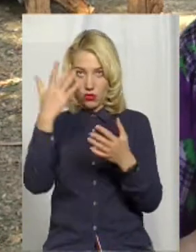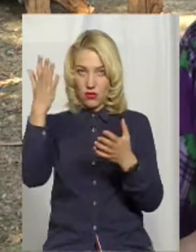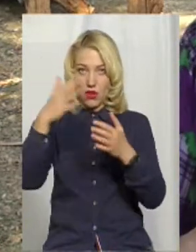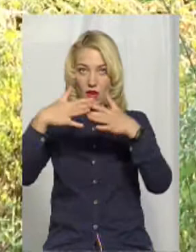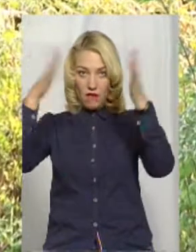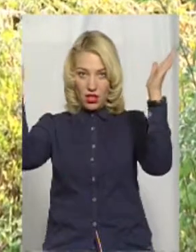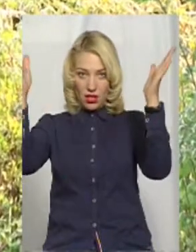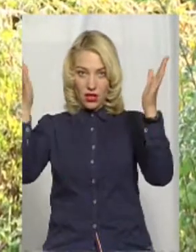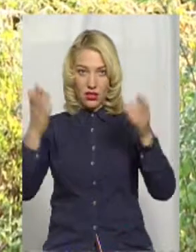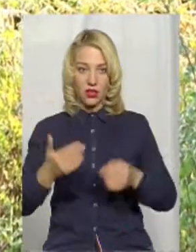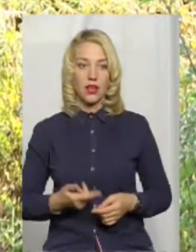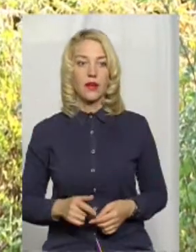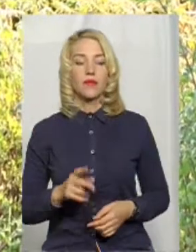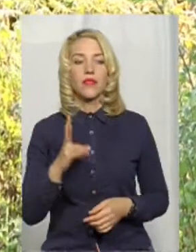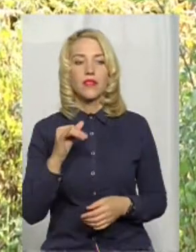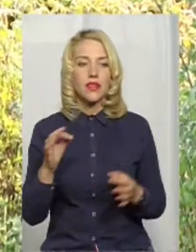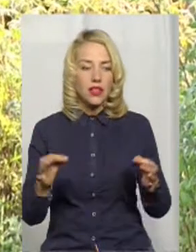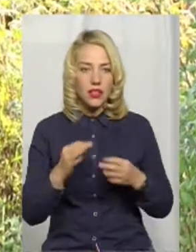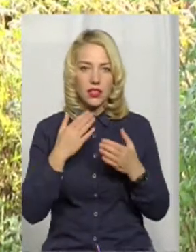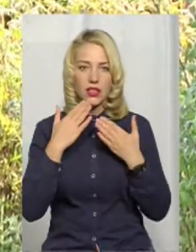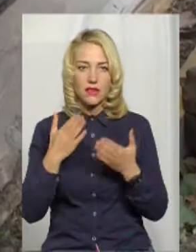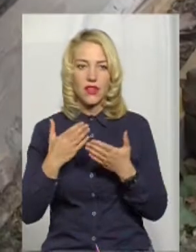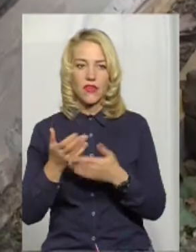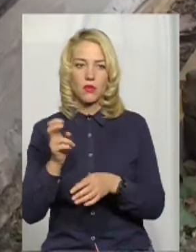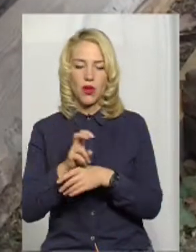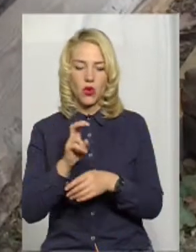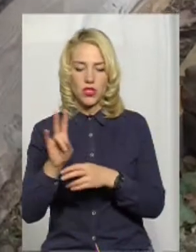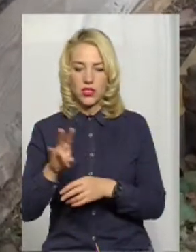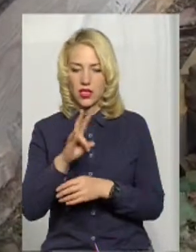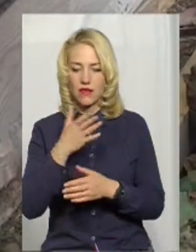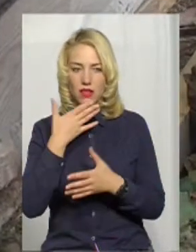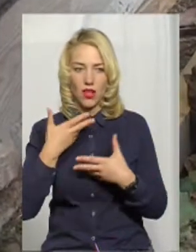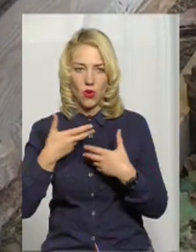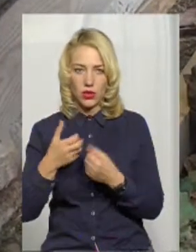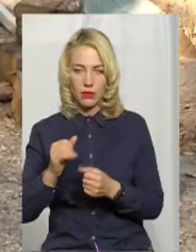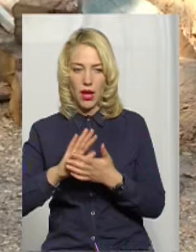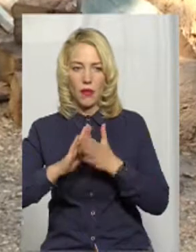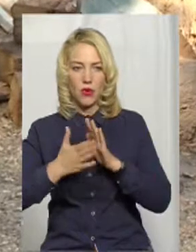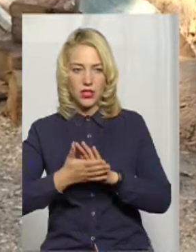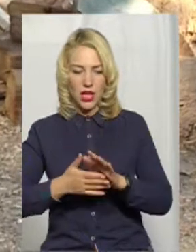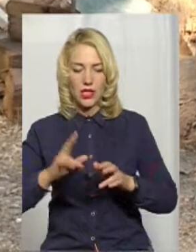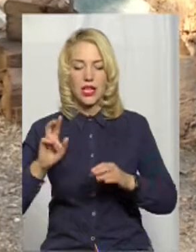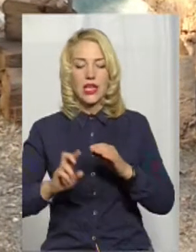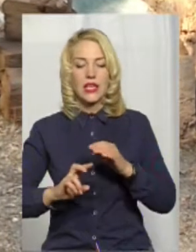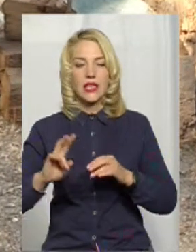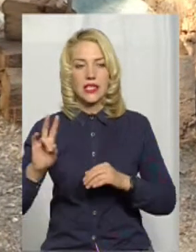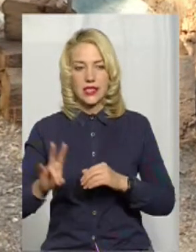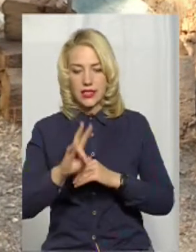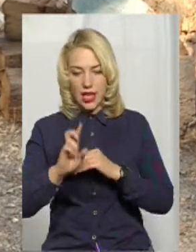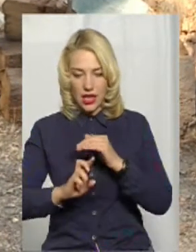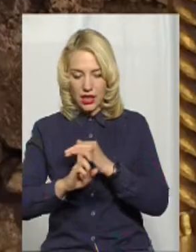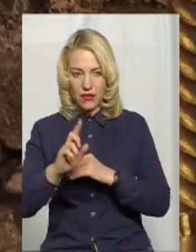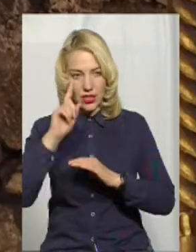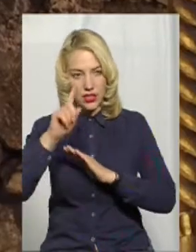все відкрити. Жодних звернень від прохожан церкви не отримували, а про стан храму дізналася сьогодні з вуз священника, каже начальник відділу культури